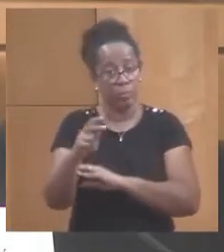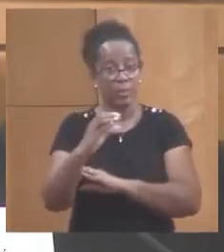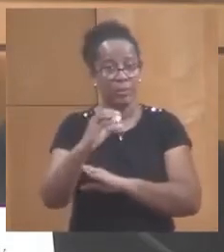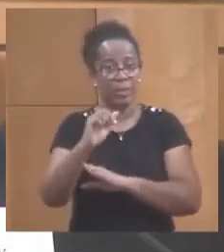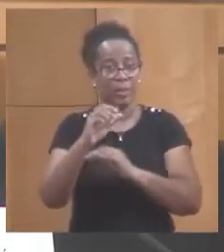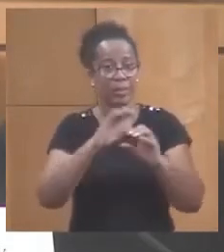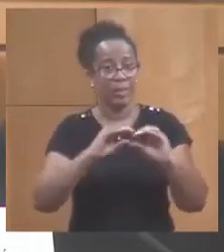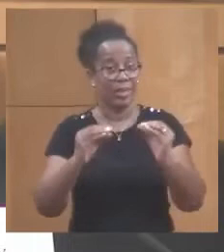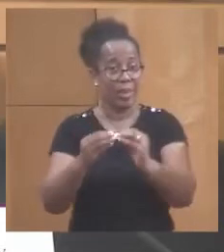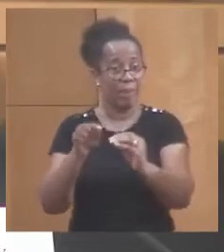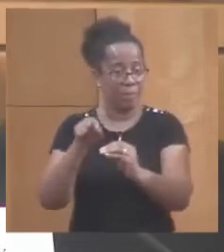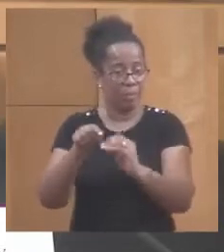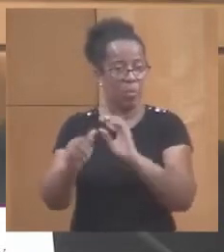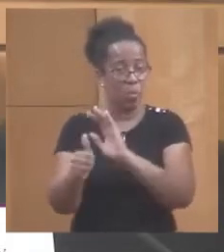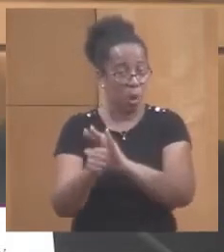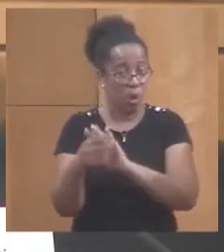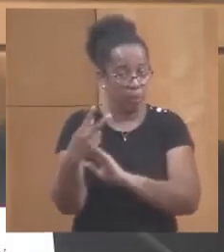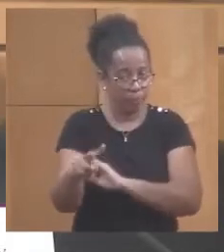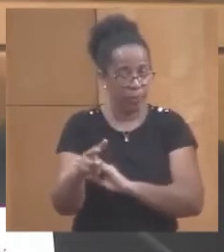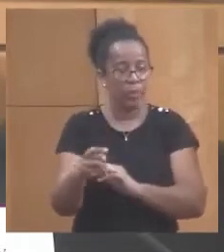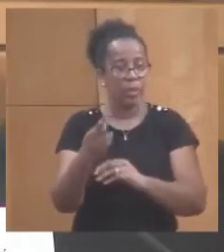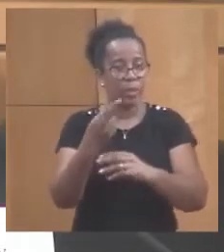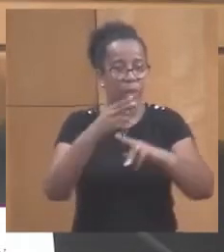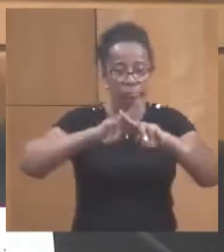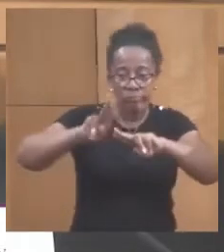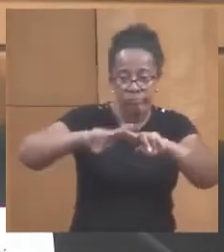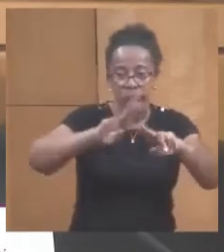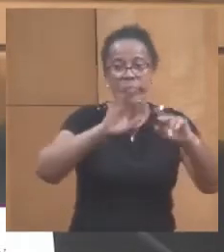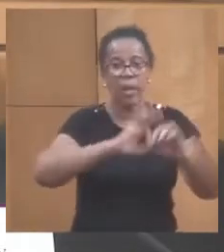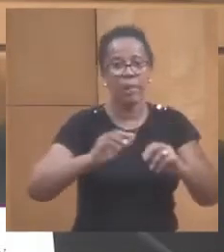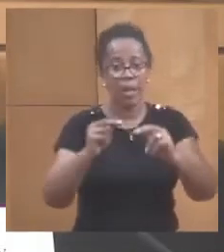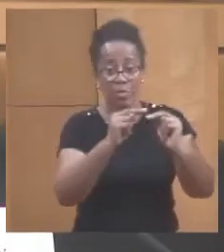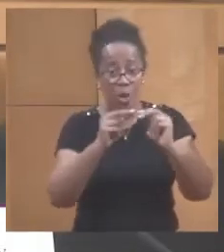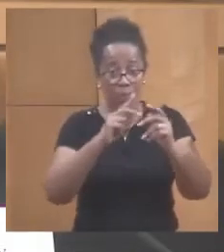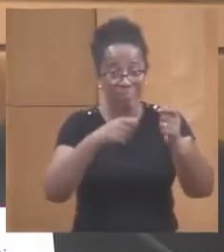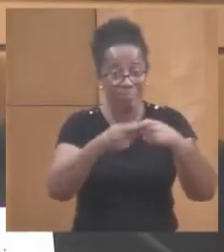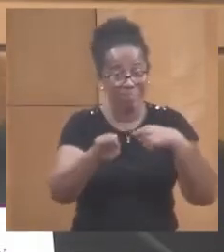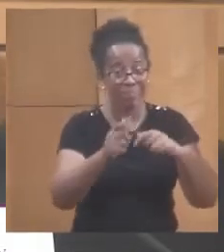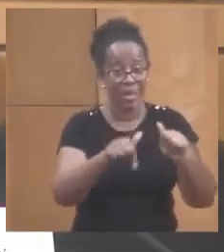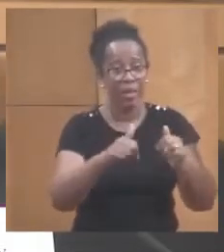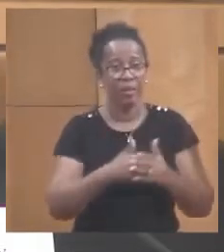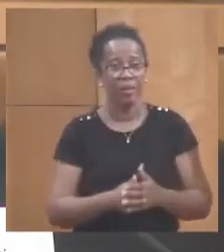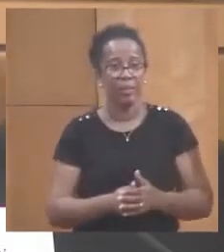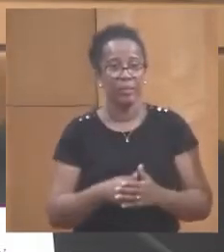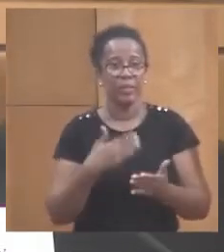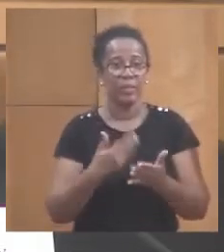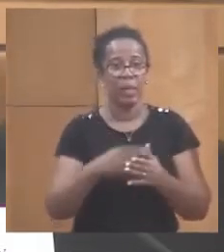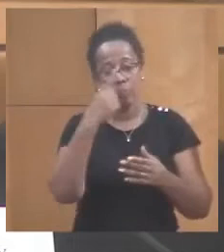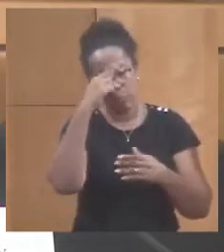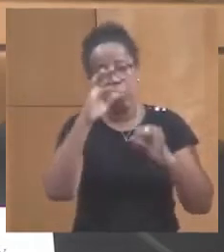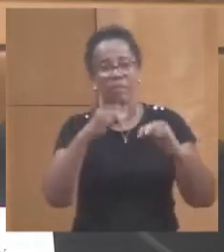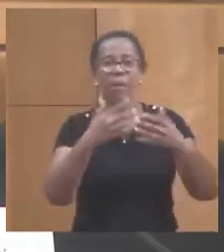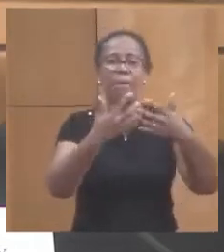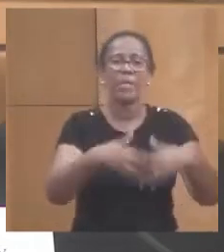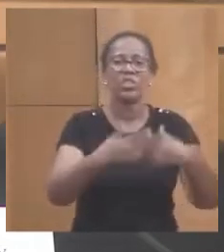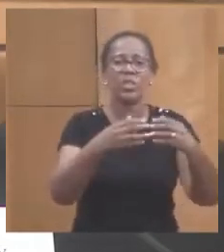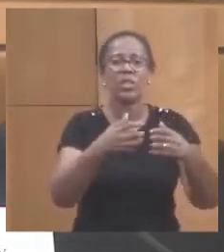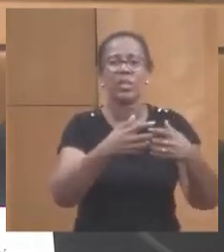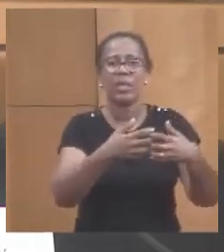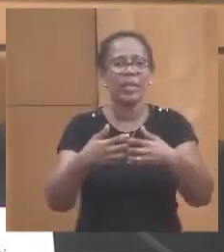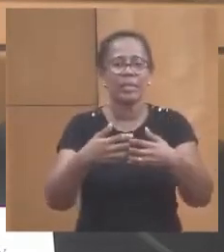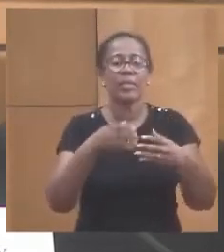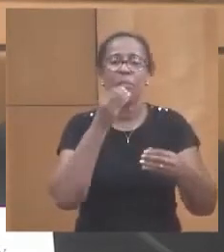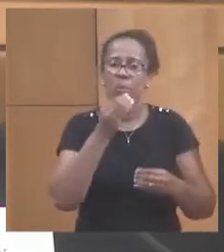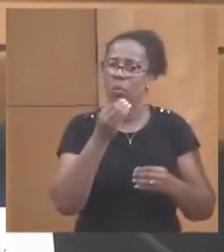CTM, ne sont pas refaits, ne sont pas au nord. C'est ce que je dis. Moi, j'interviens pour les abris, pour les machines à glace. Collègue, il n pas de problème, ça a déjà